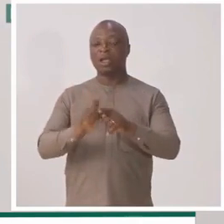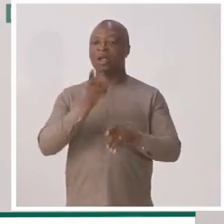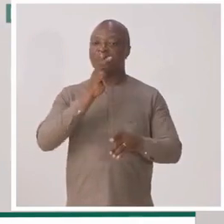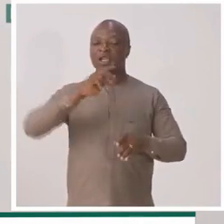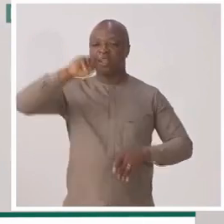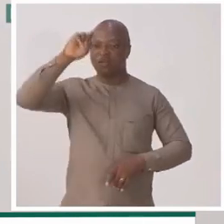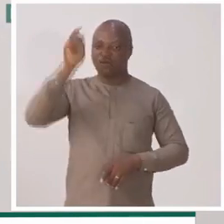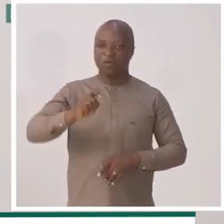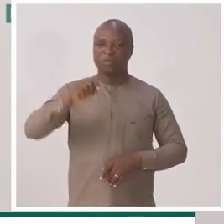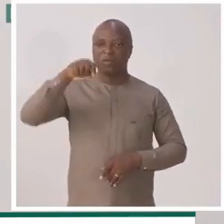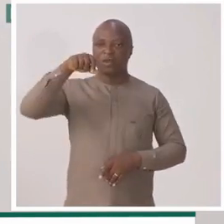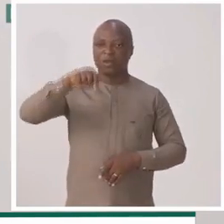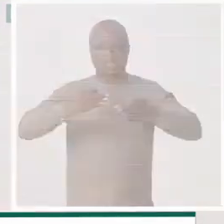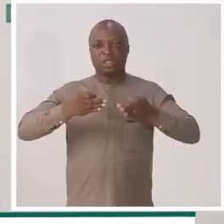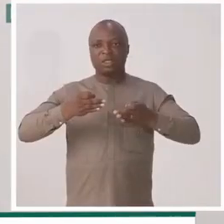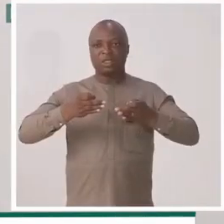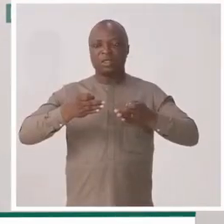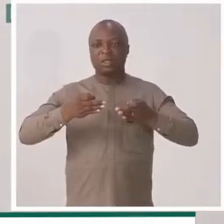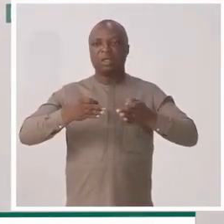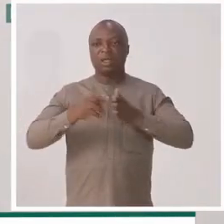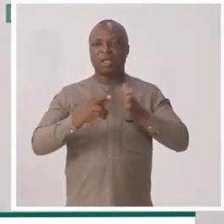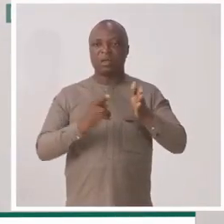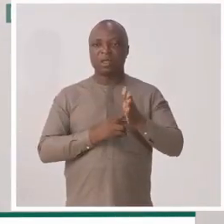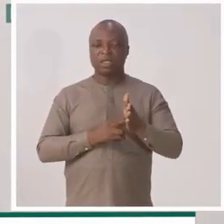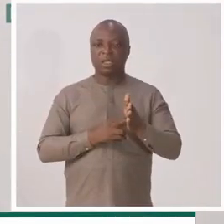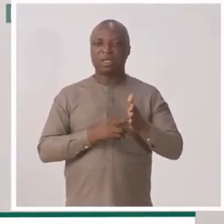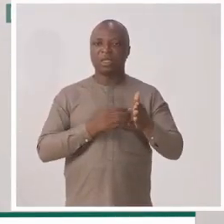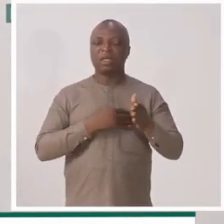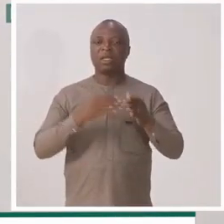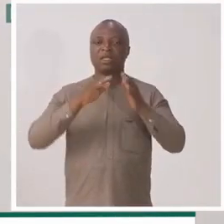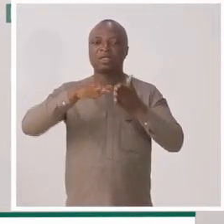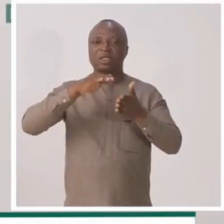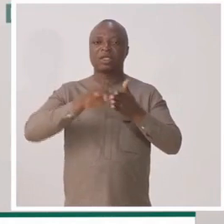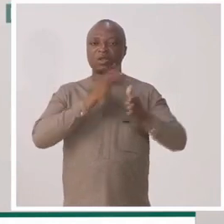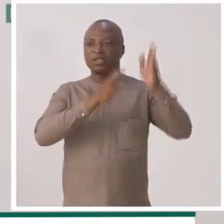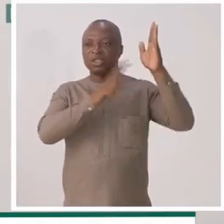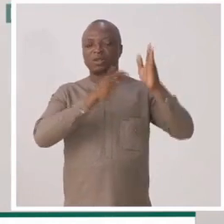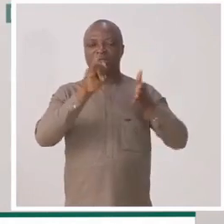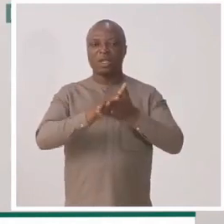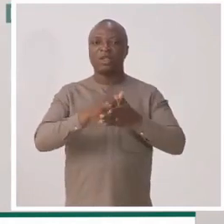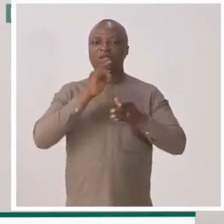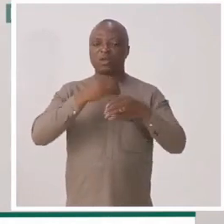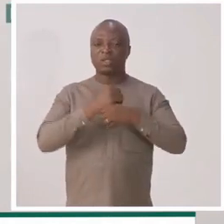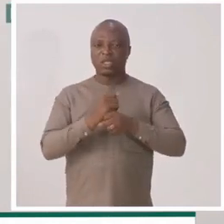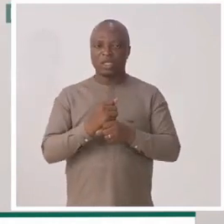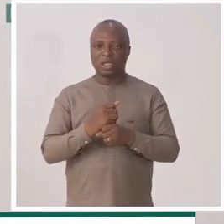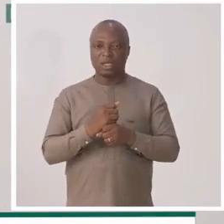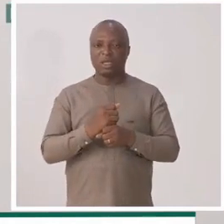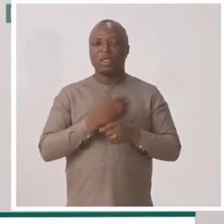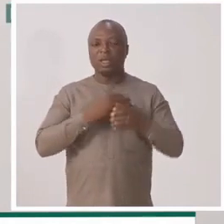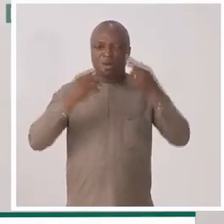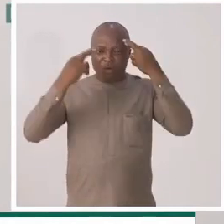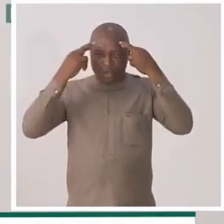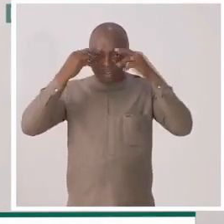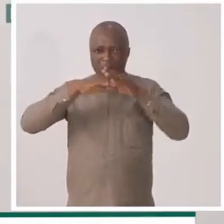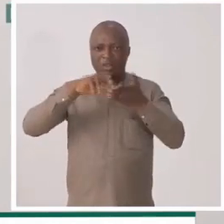etc. En réalité, il faut que le cadre juridique, réglementaire et les structures qui sont en charge de cela soient mises en place